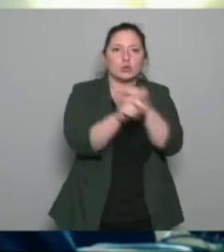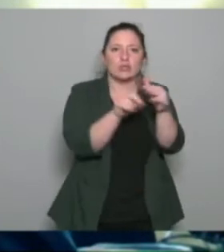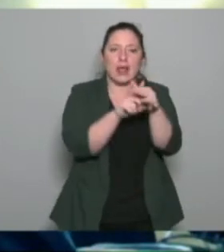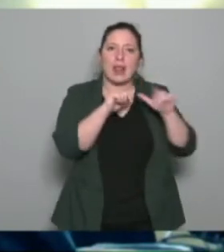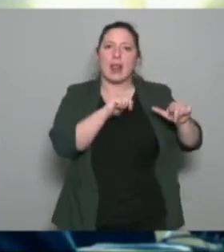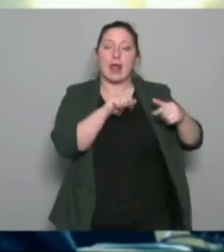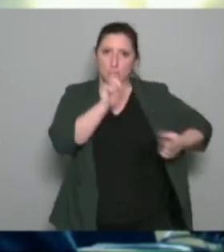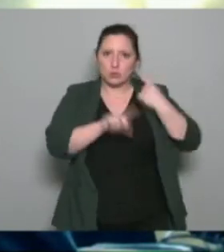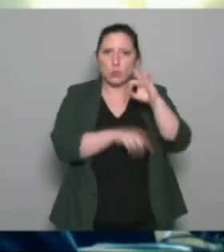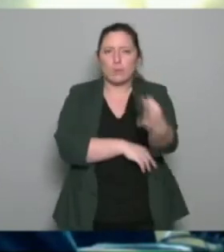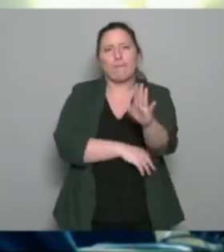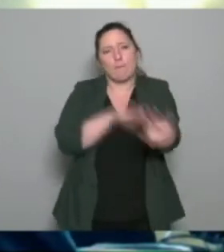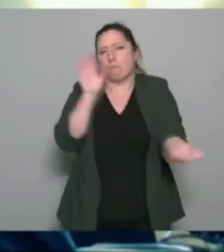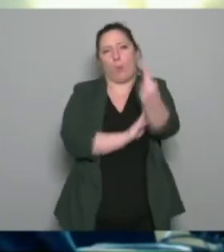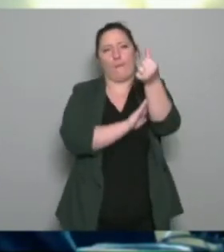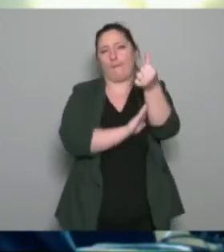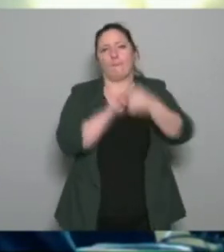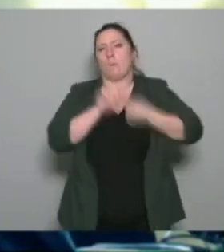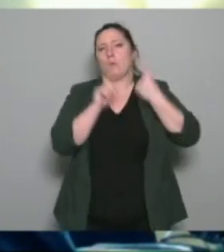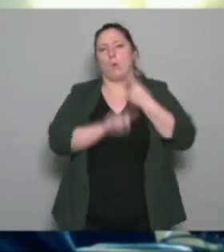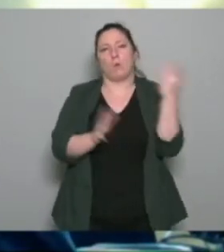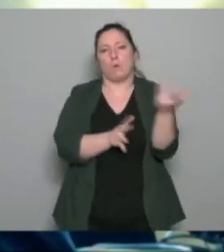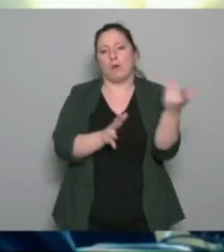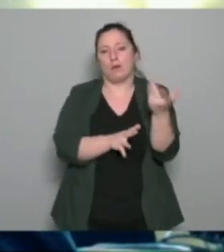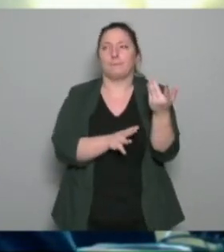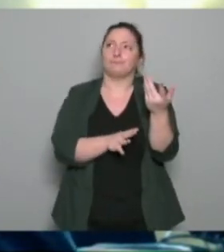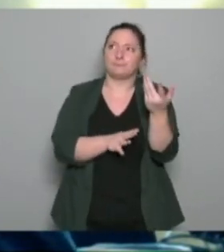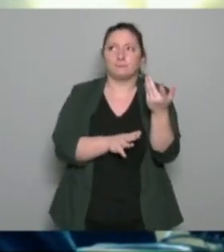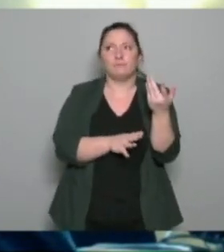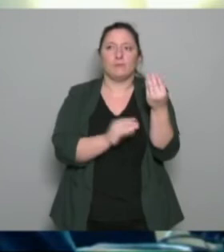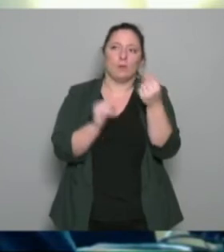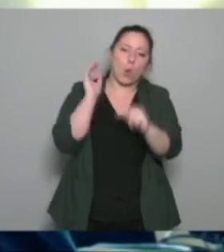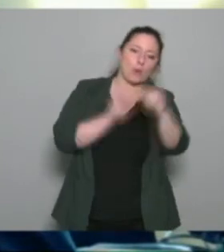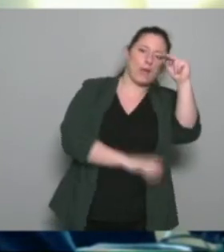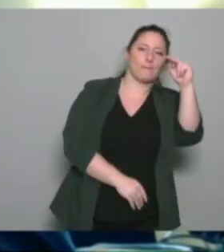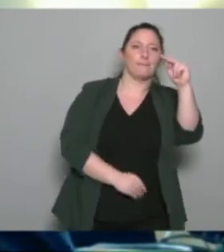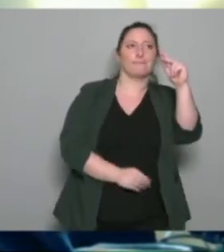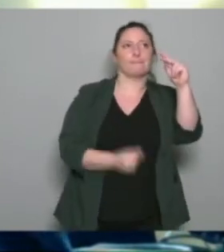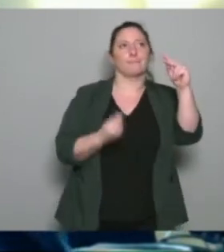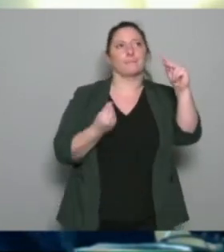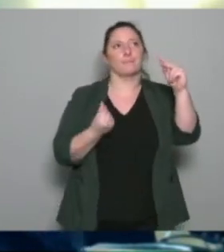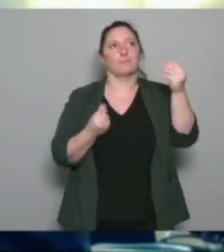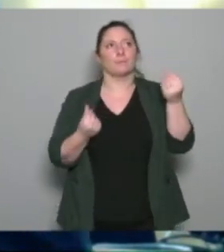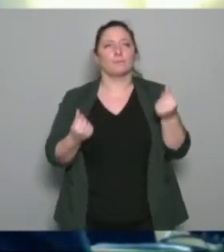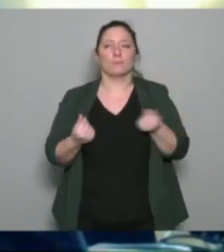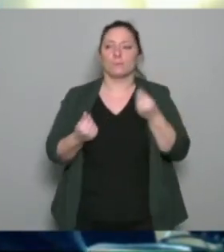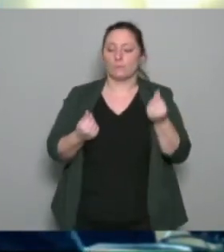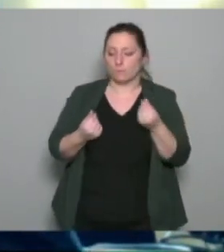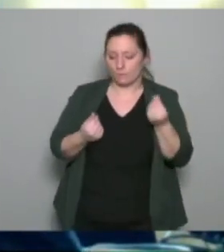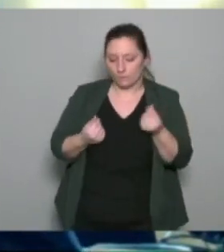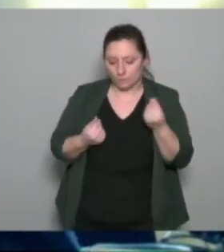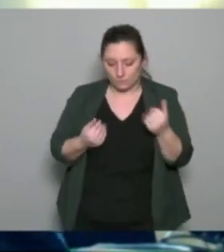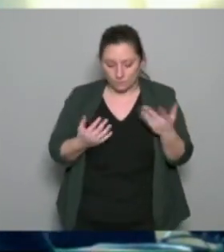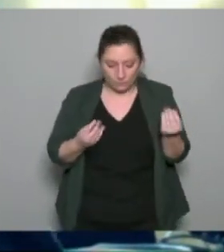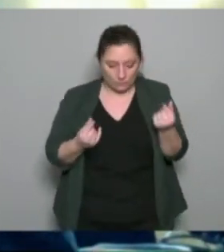qui prime c'est vraiment cette approche qu'ils ont pu cette approche